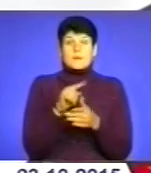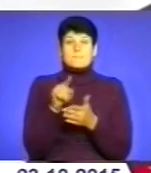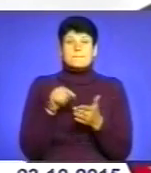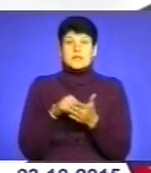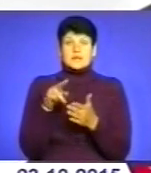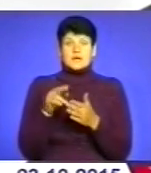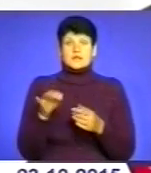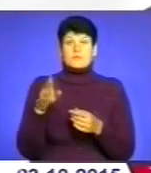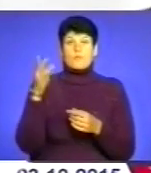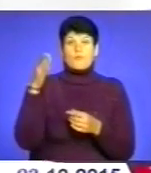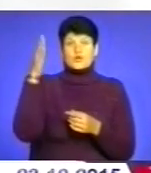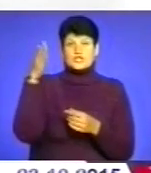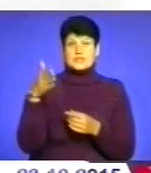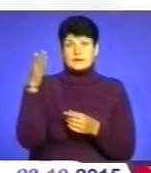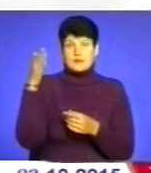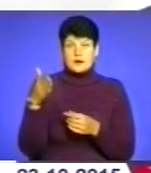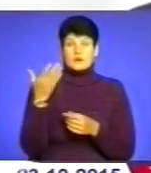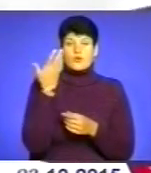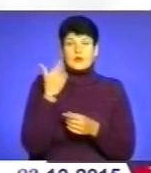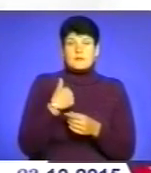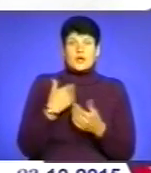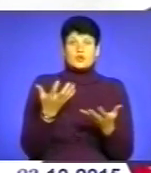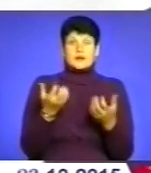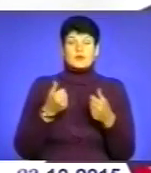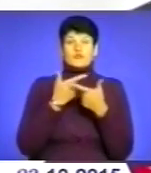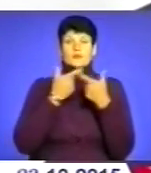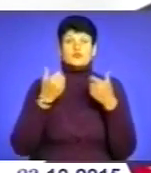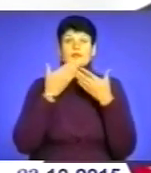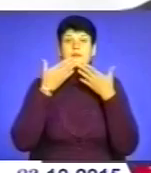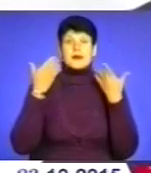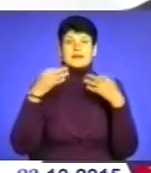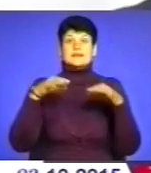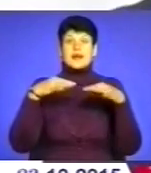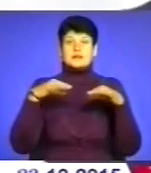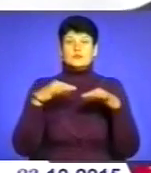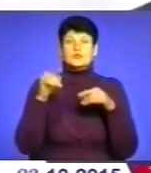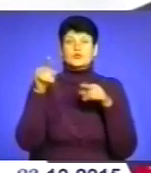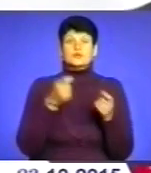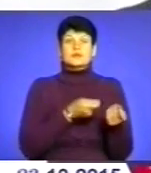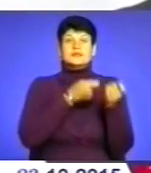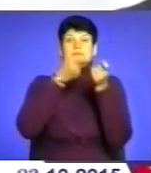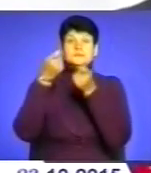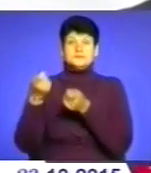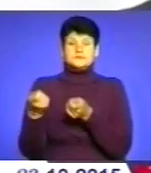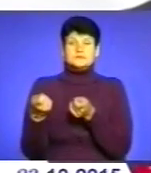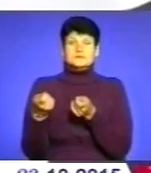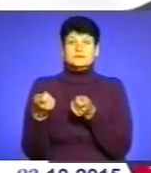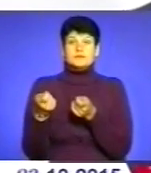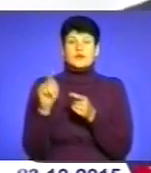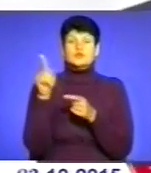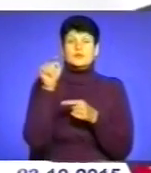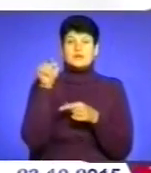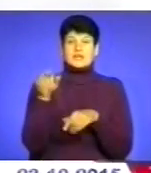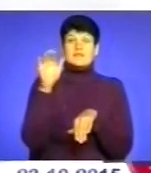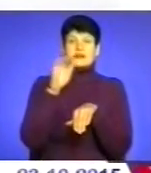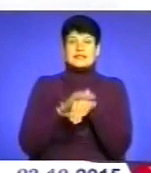щитах, коли ми отримуємо інформацію про те, що немає транспорту для того, щоб їх транспортувати, щоб їх фактично